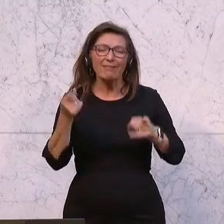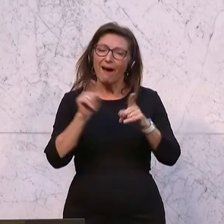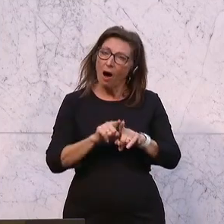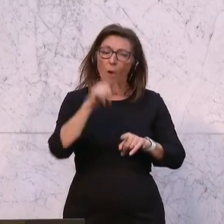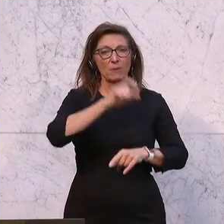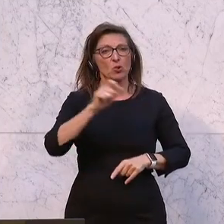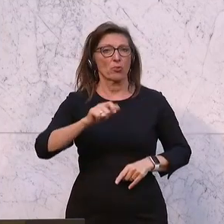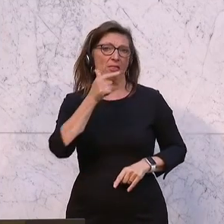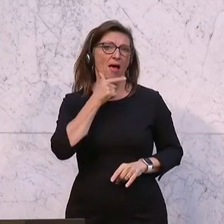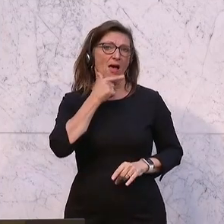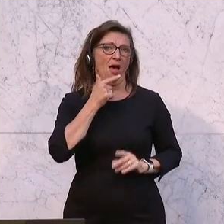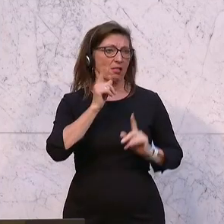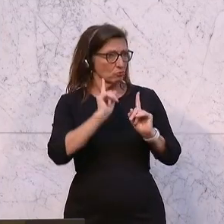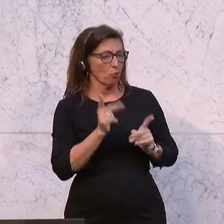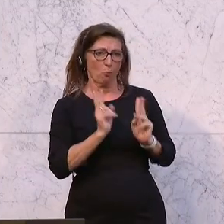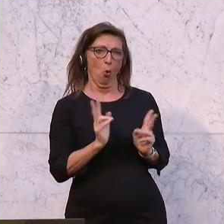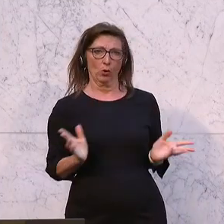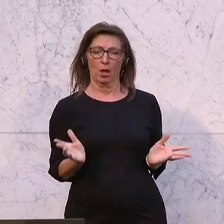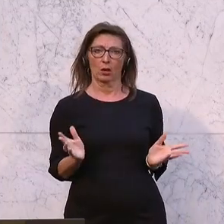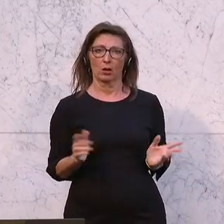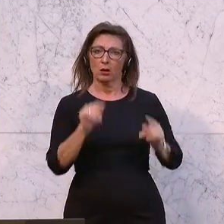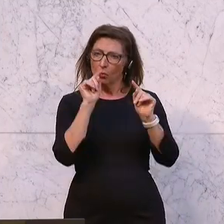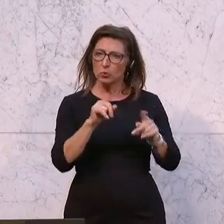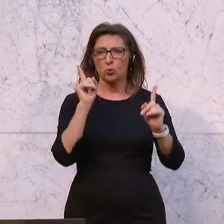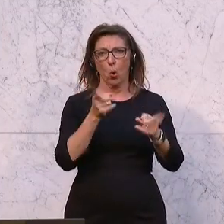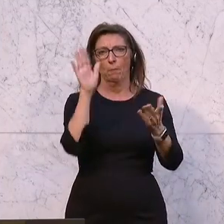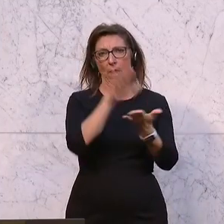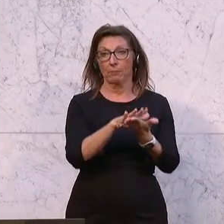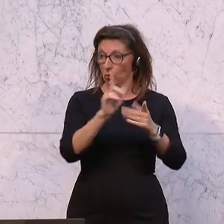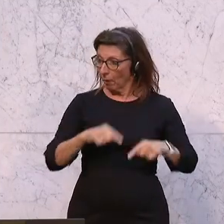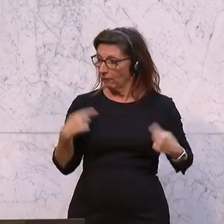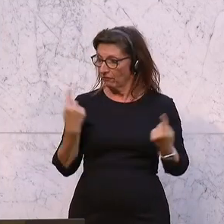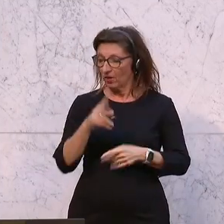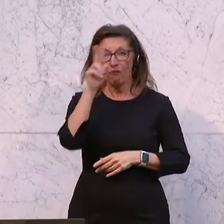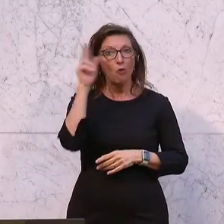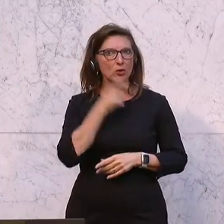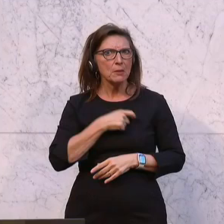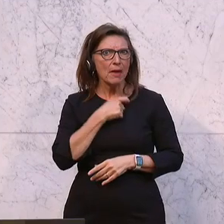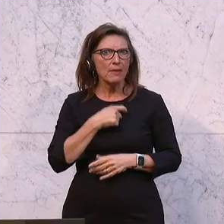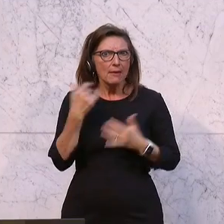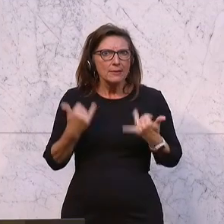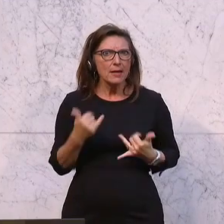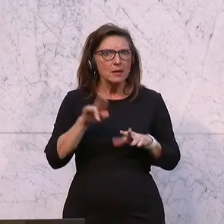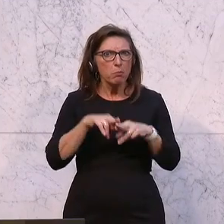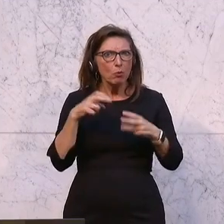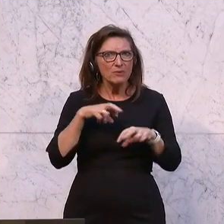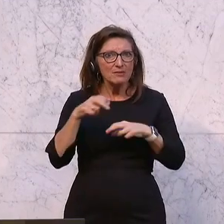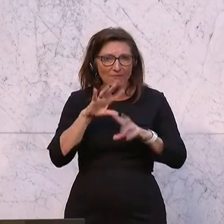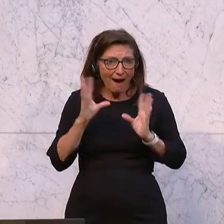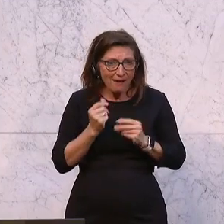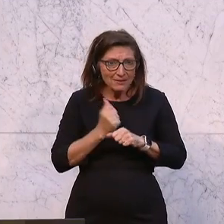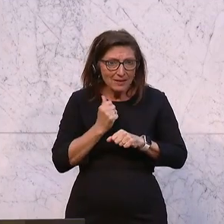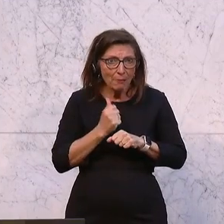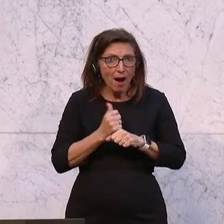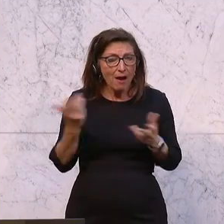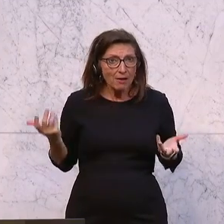Generation gegeben ist und dass dieser auch erhalten bleibt. Und da haben wir als Volkspartei und in dieser Bundesregierung alles dazu getan in den